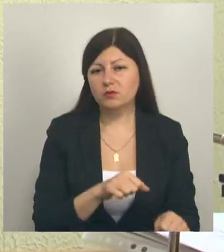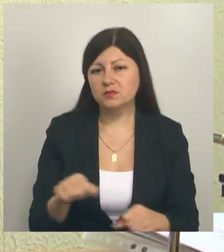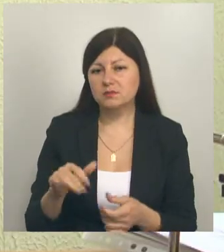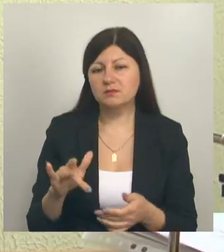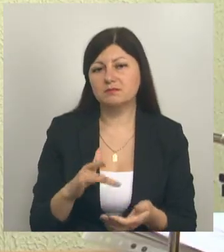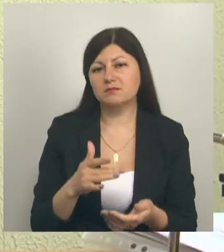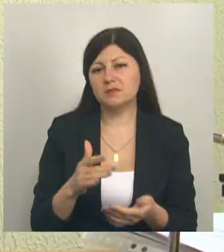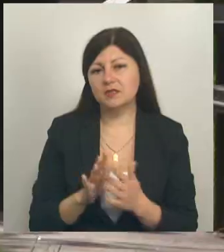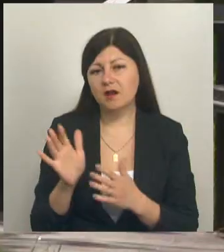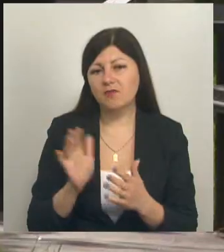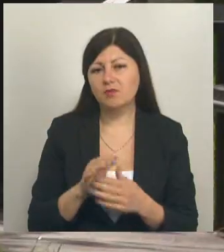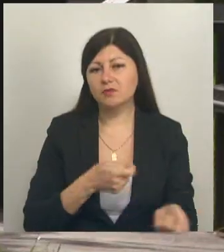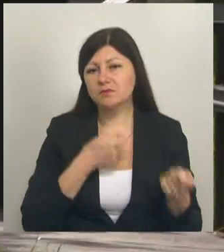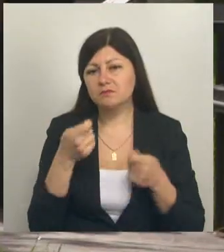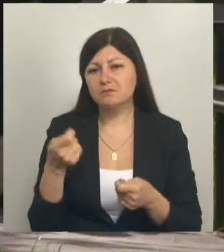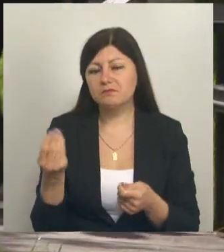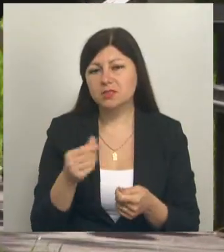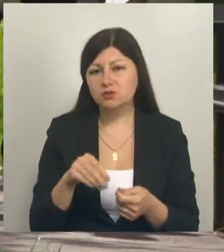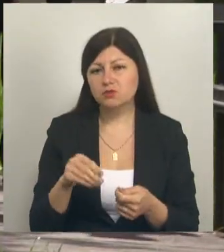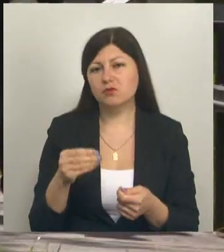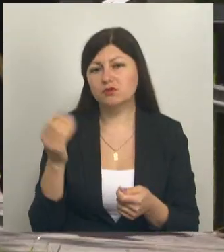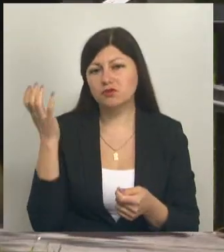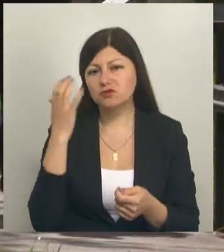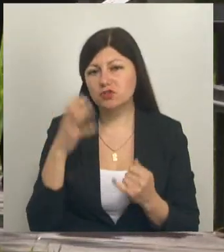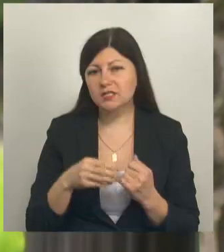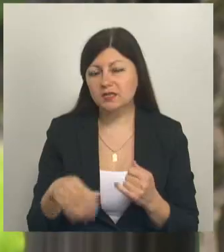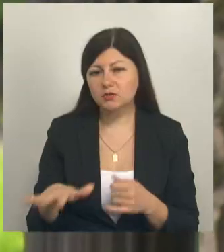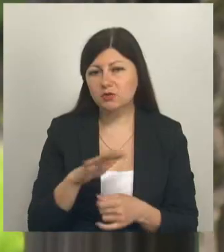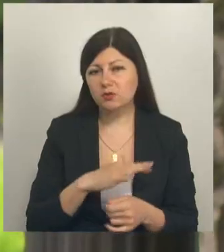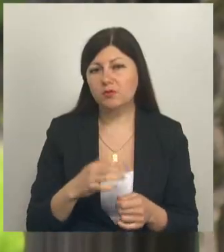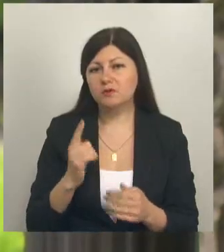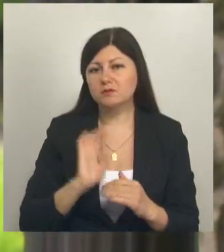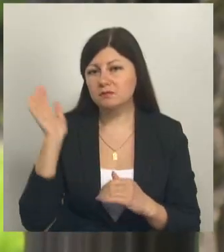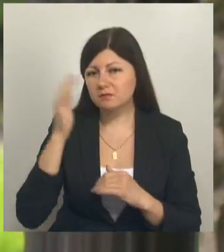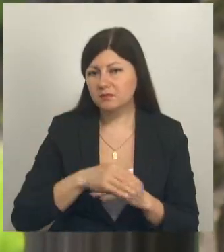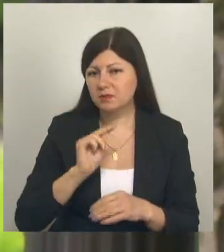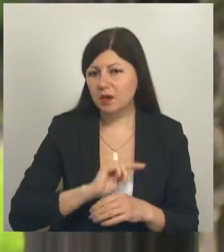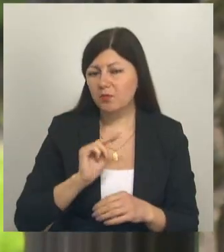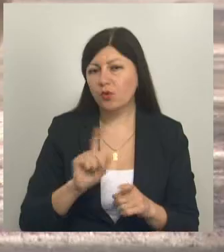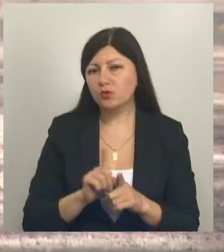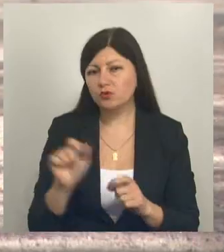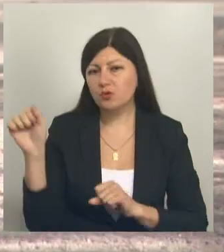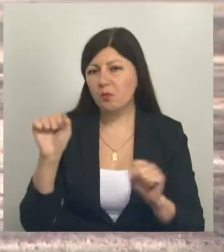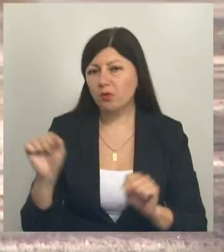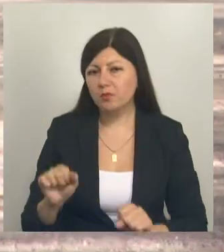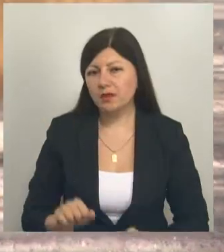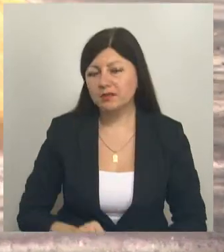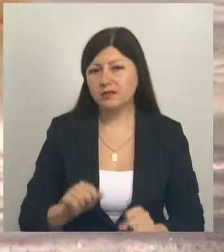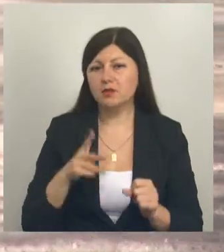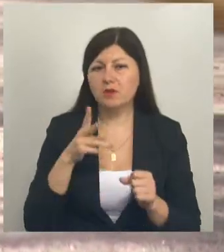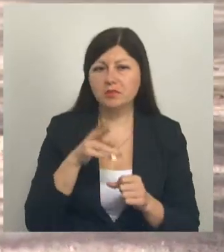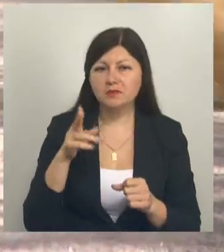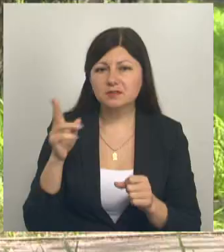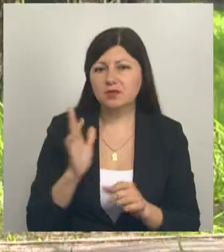песок, чернозём. Эти женщины метут утром, днём и вечером. А ещё вывозят контейнеры, моют подъезды, обрезают кустарники,